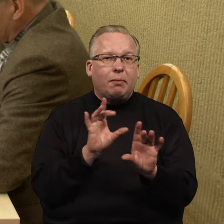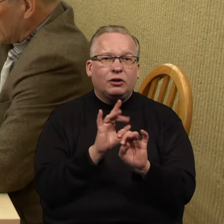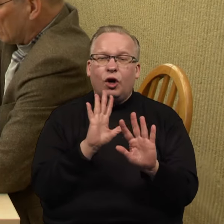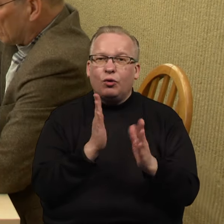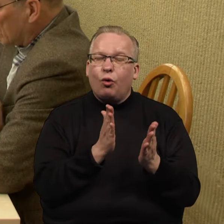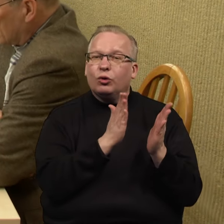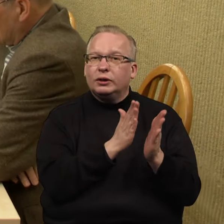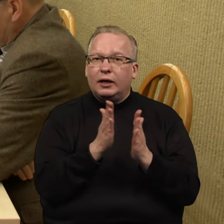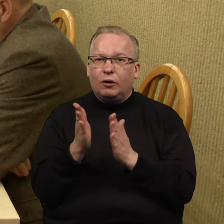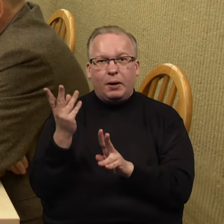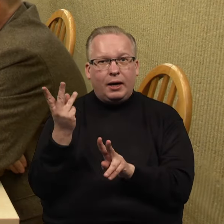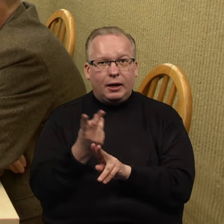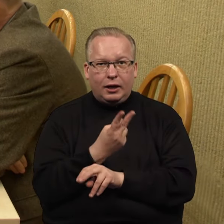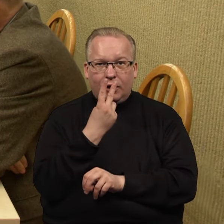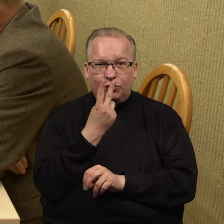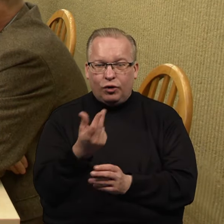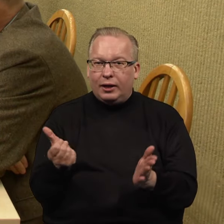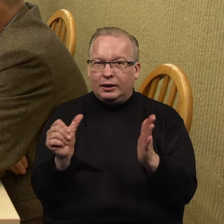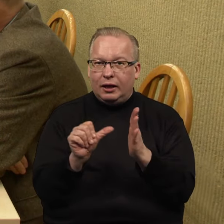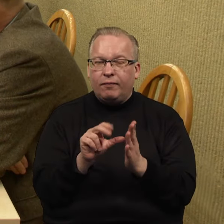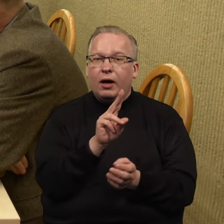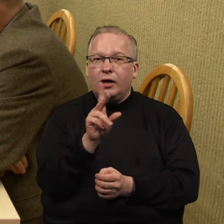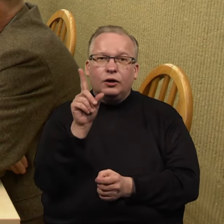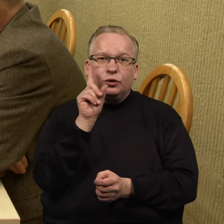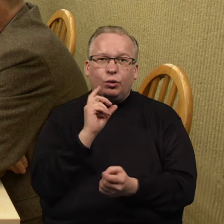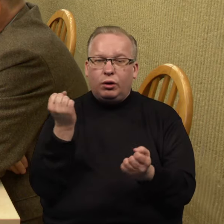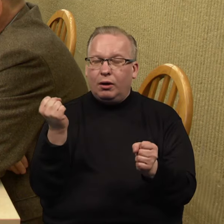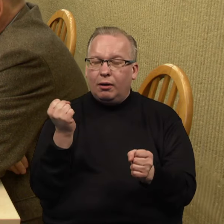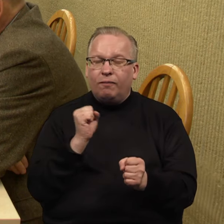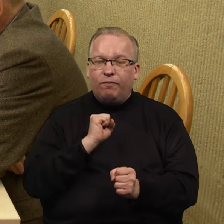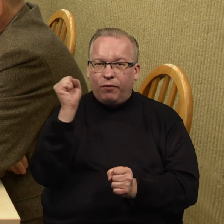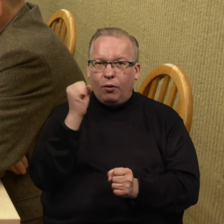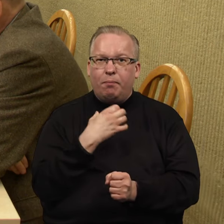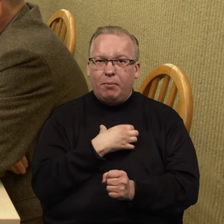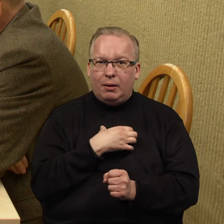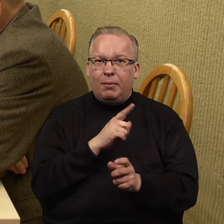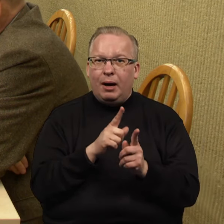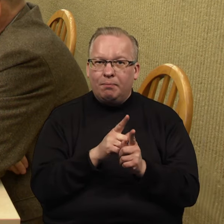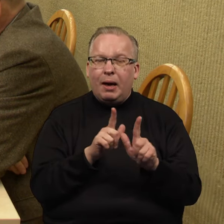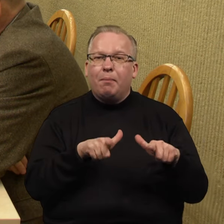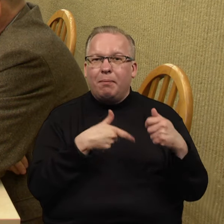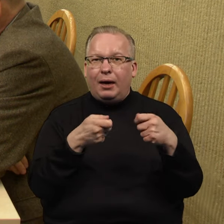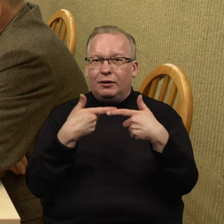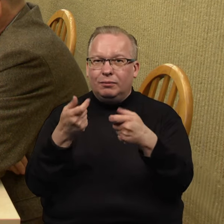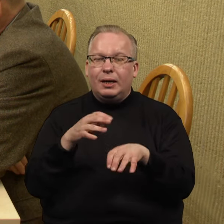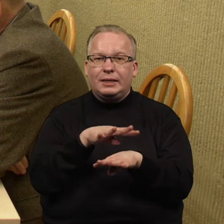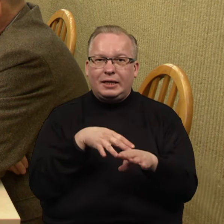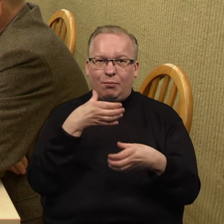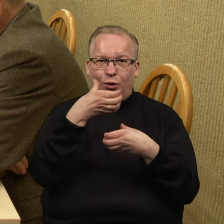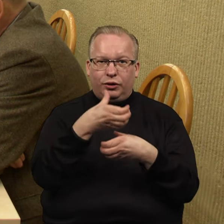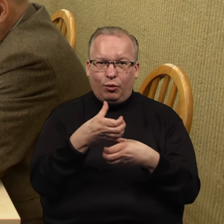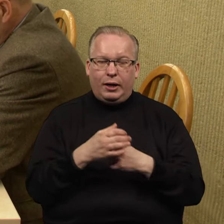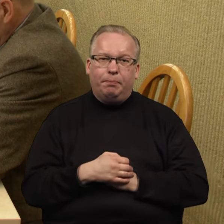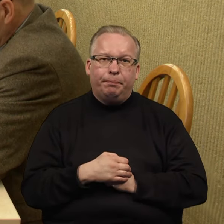kokius etapus šiame tenka įveikti dalyviams, siekiantiems laimėti pagrindinį prizą perinamąją Seimo taurę. A